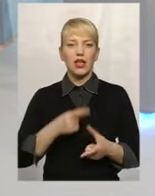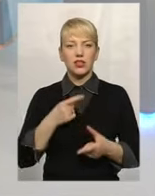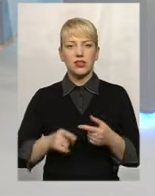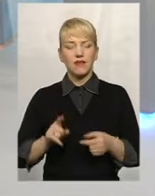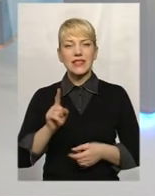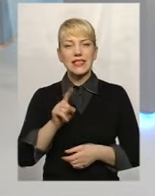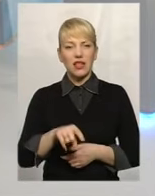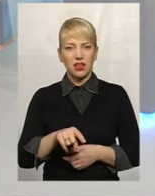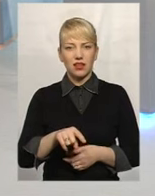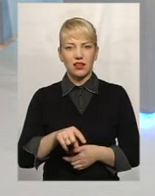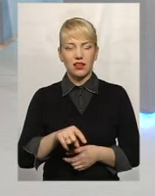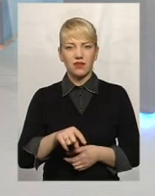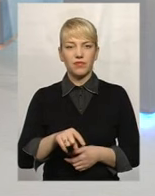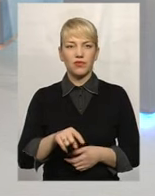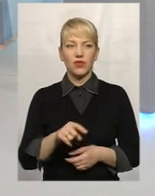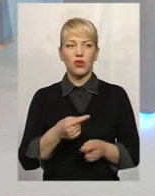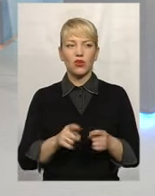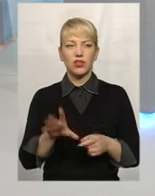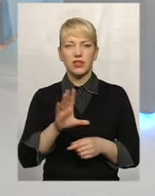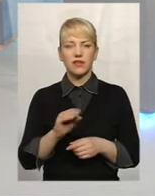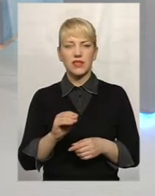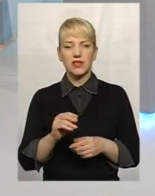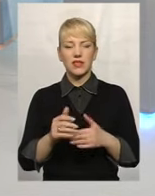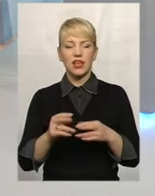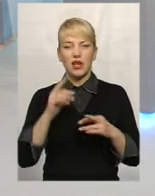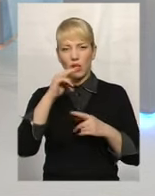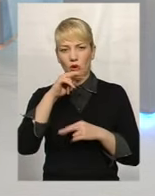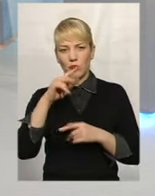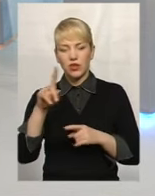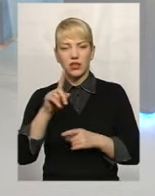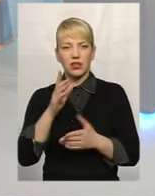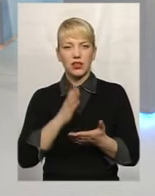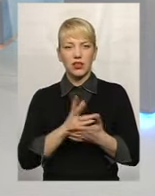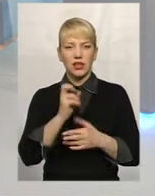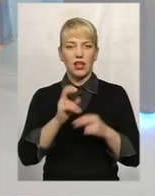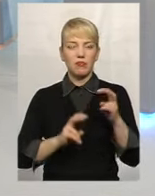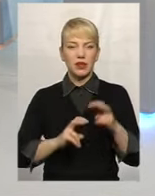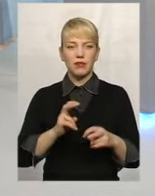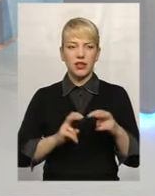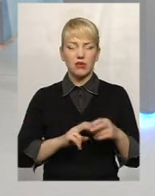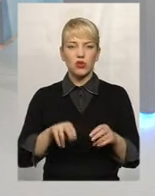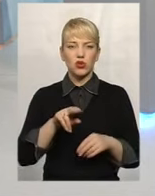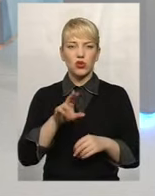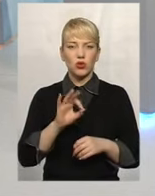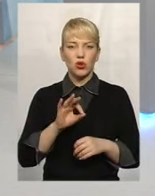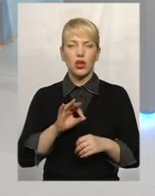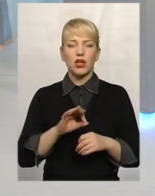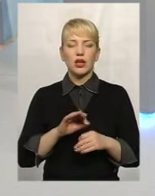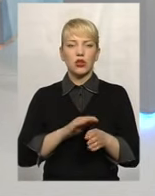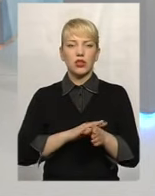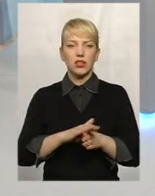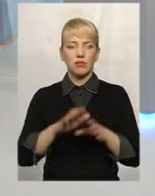ті всі огріхи, які знаходяться на підприємствах щодо дотримання трудового